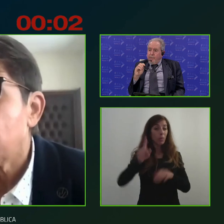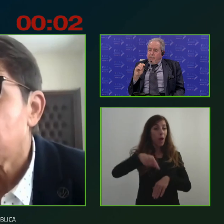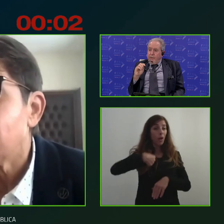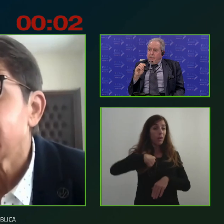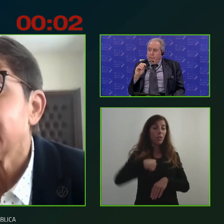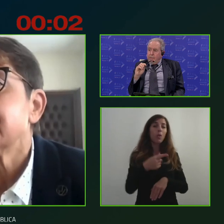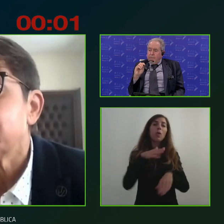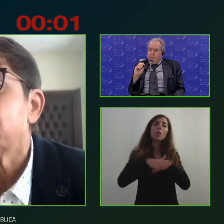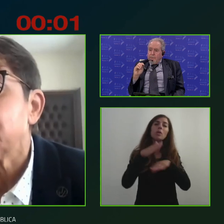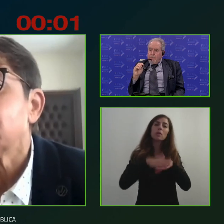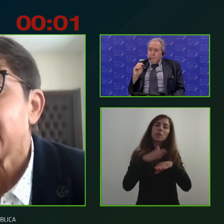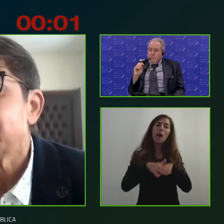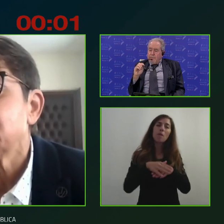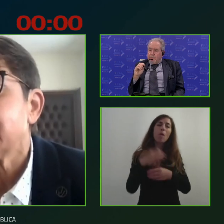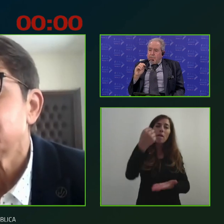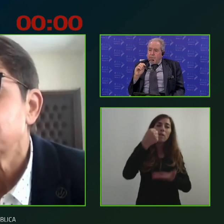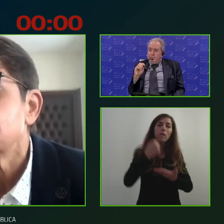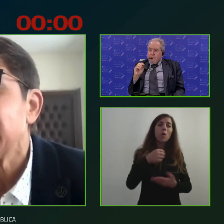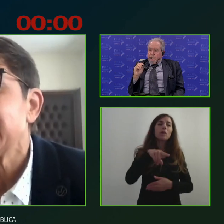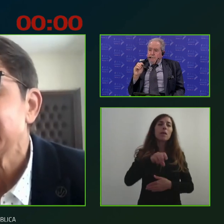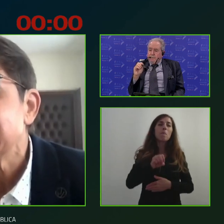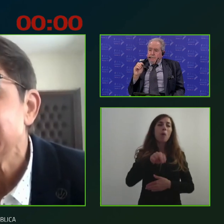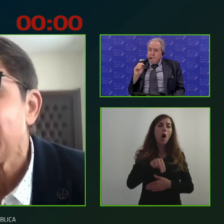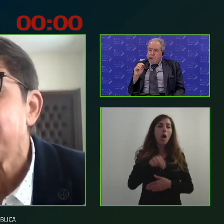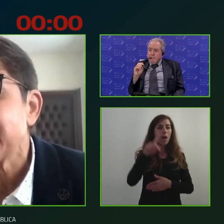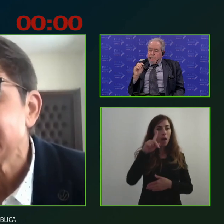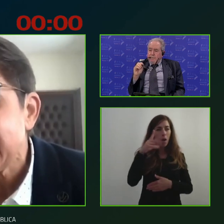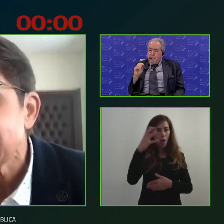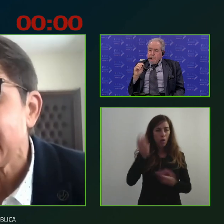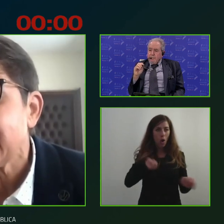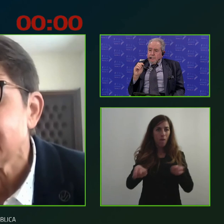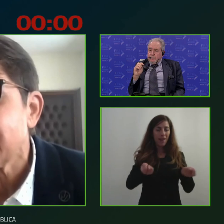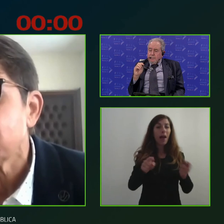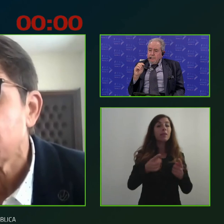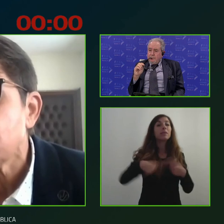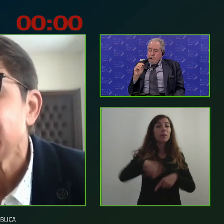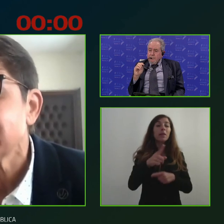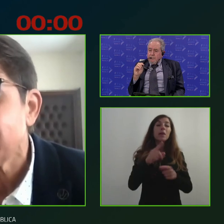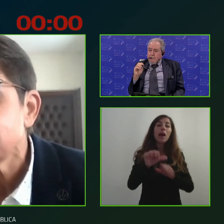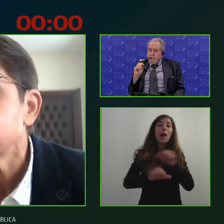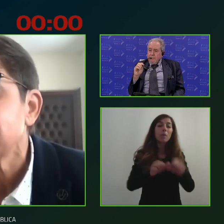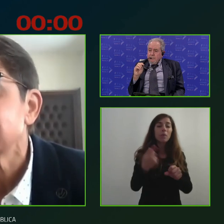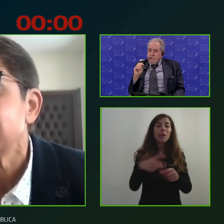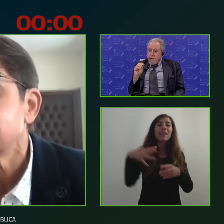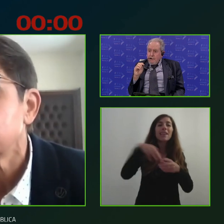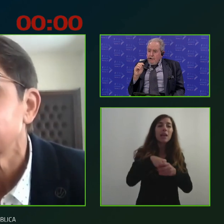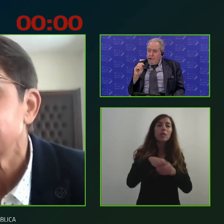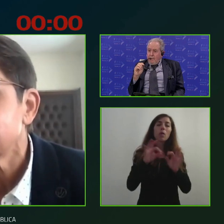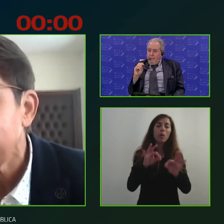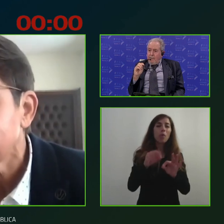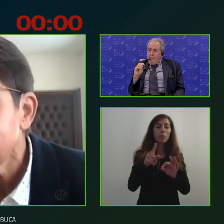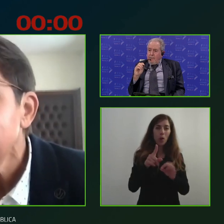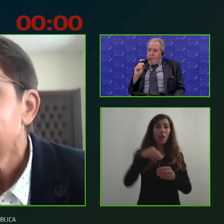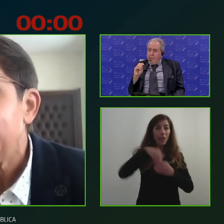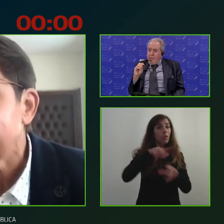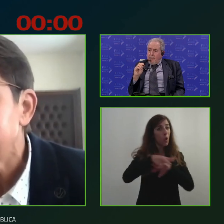fondo il fondo governance proprio di una capacità istituzionale che sia presente all'interno dei comuni attraverso una selezione di